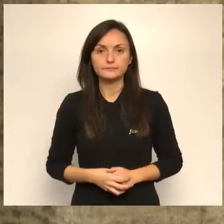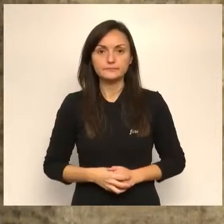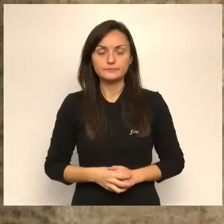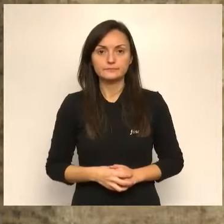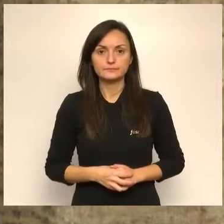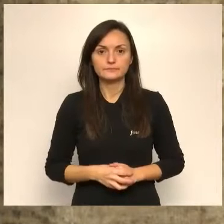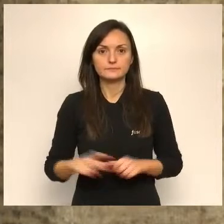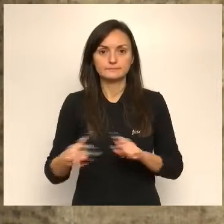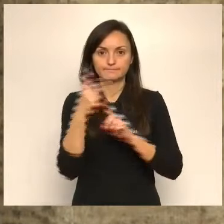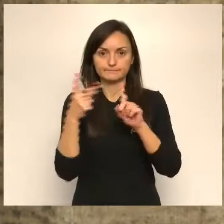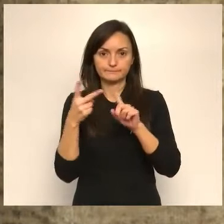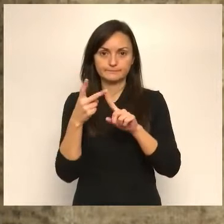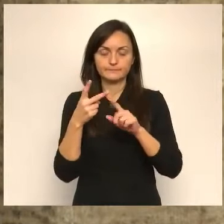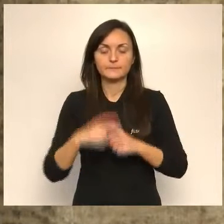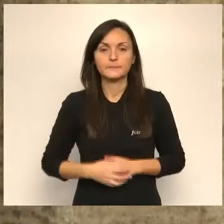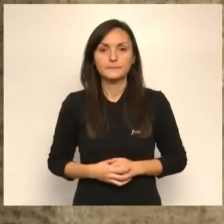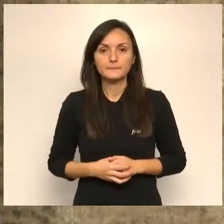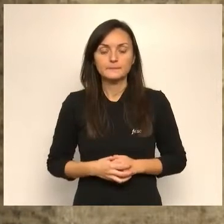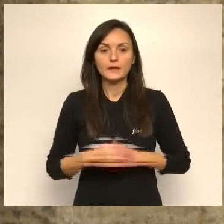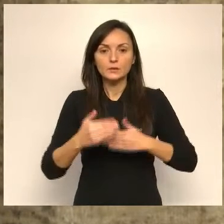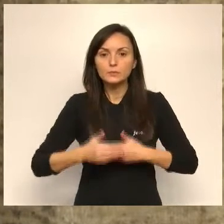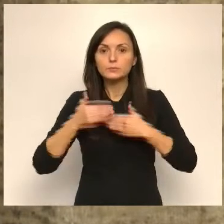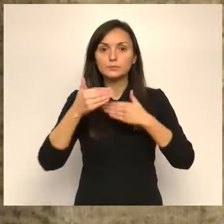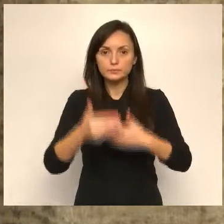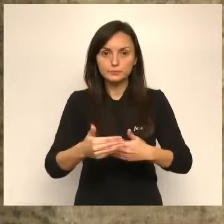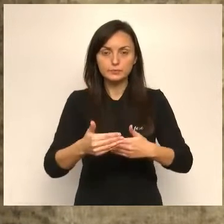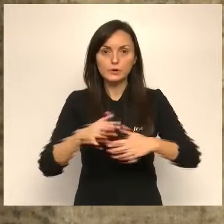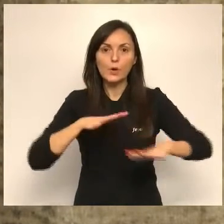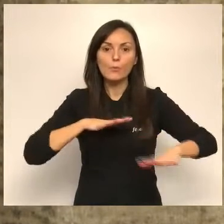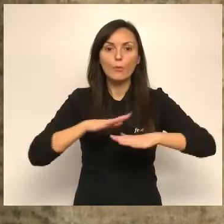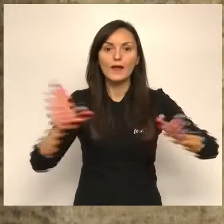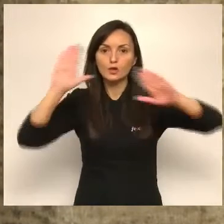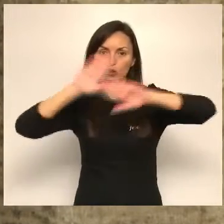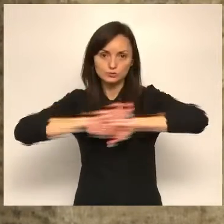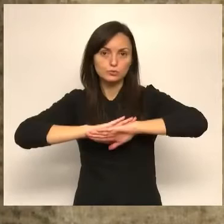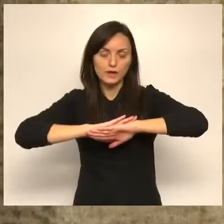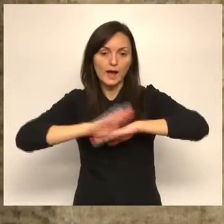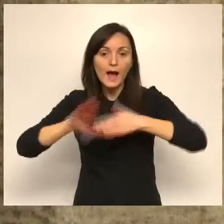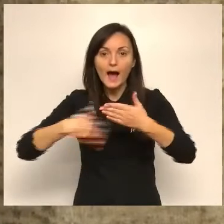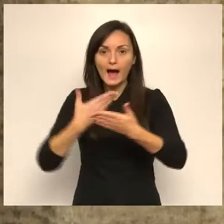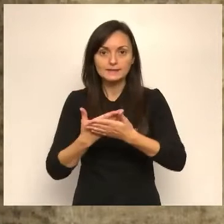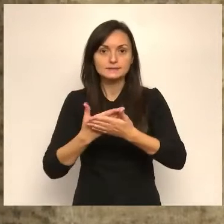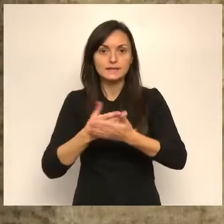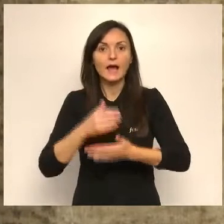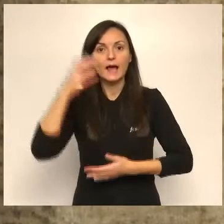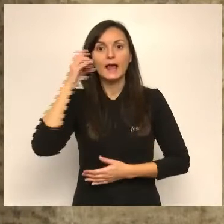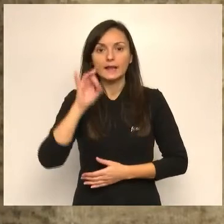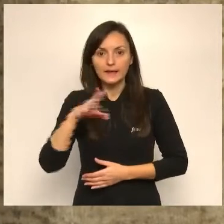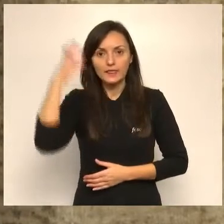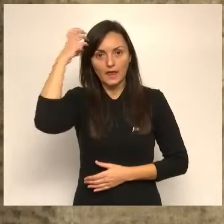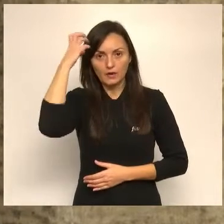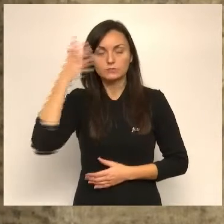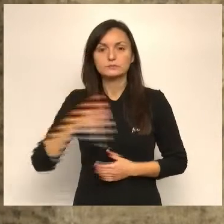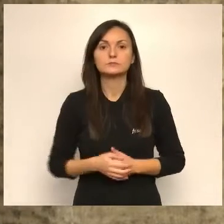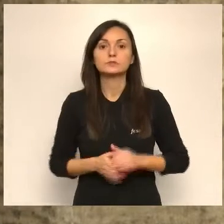Segona mesura, es prorroga la restricció de la mobilitat nocturna fins al 15 de gener. Per tant,